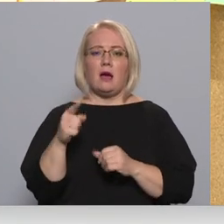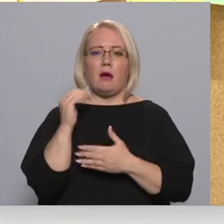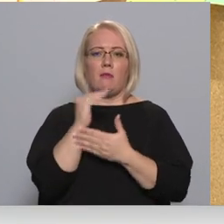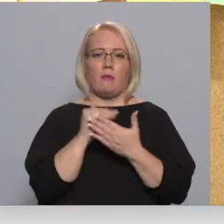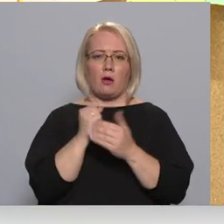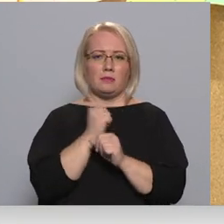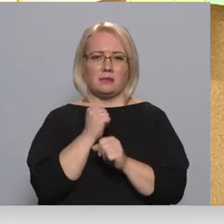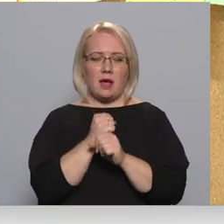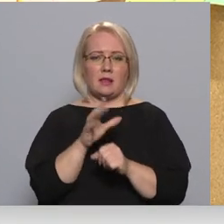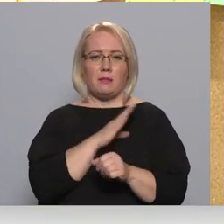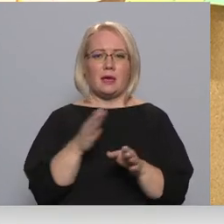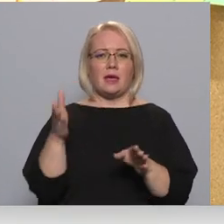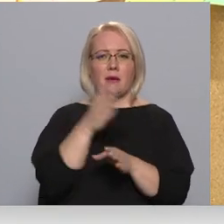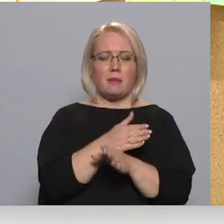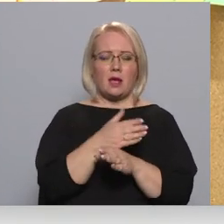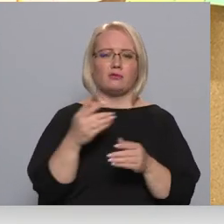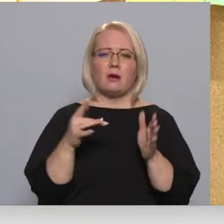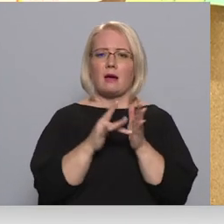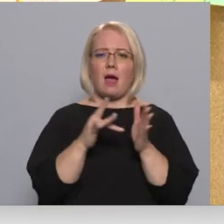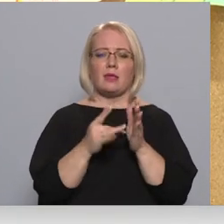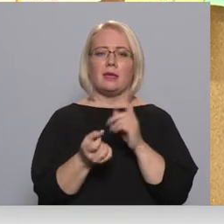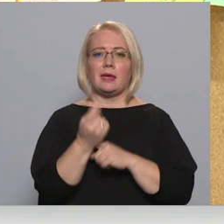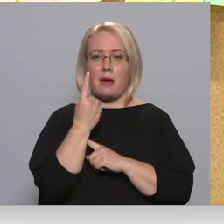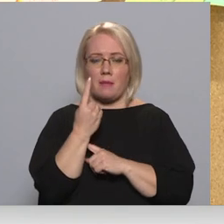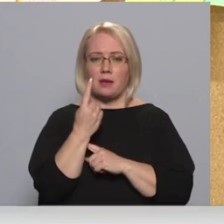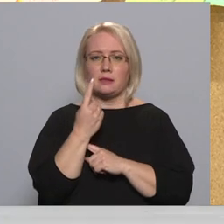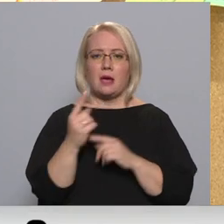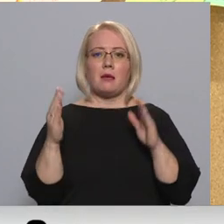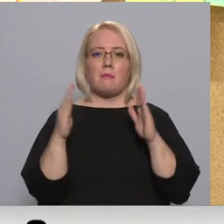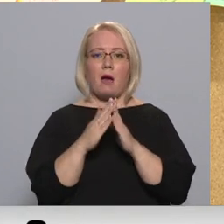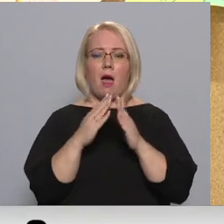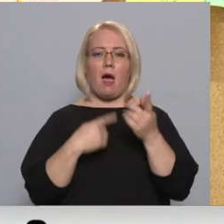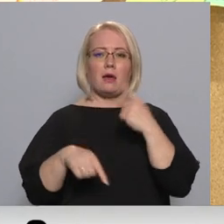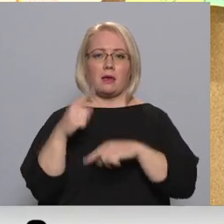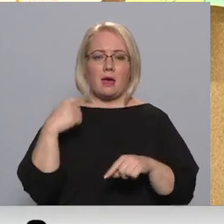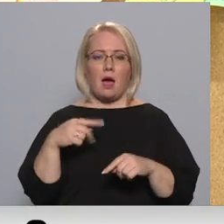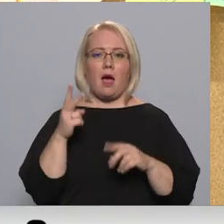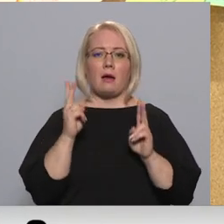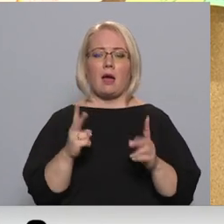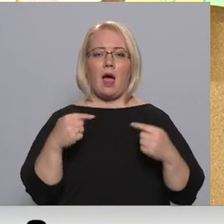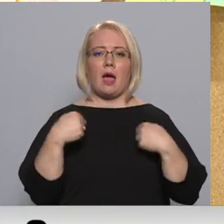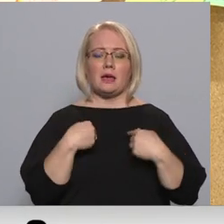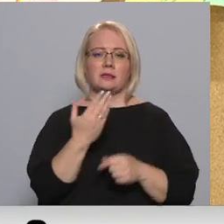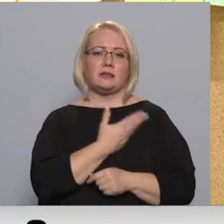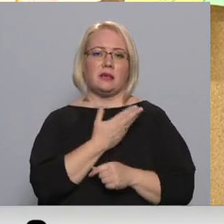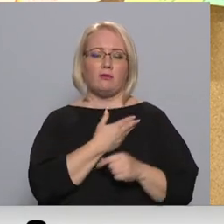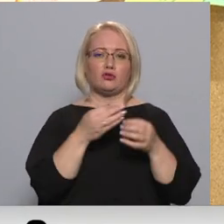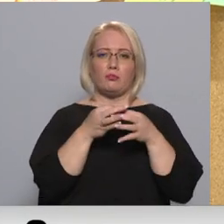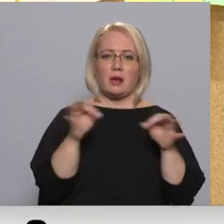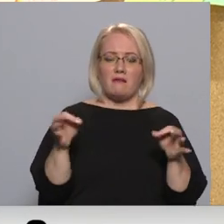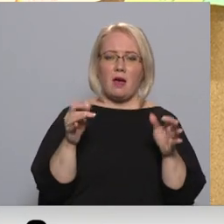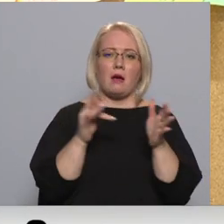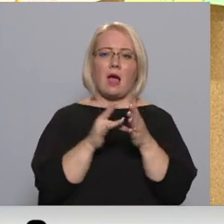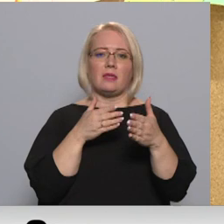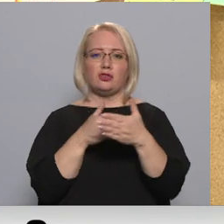ar to, kas ir bijis iepriekš, kādi bija iemesli, tad mājupceļš ir tad, kad es kā es dzīvošu brīvībā, kādi būs šķēršļi, kas man būs